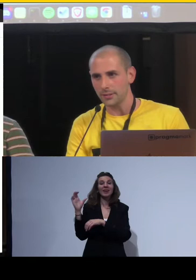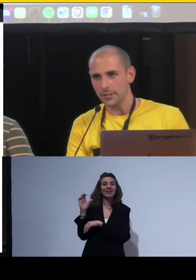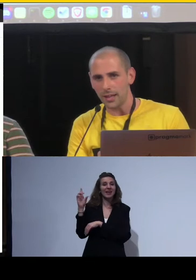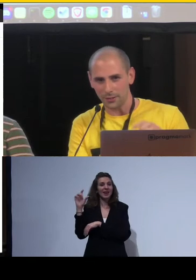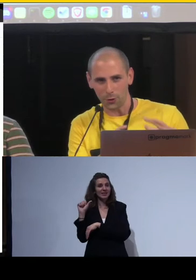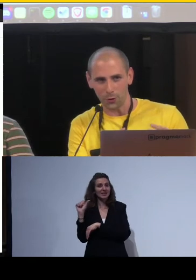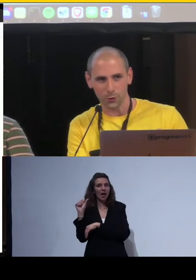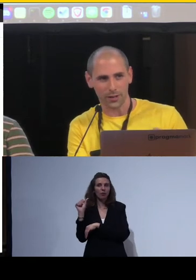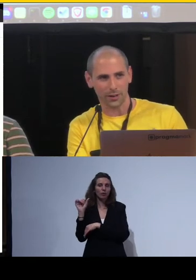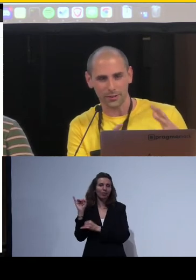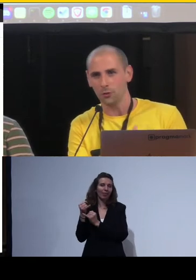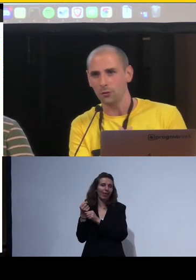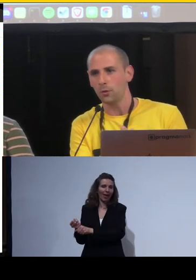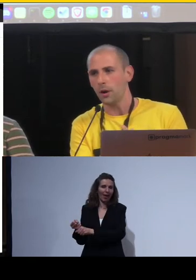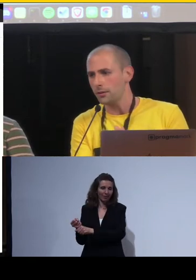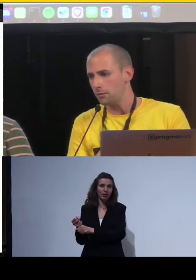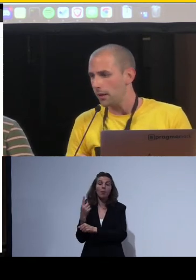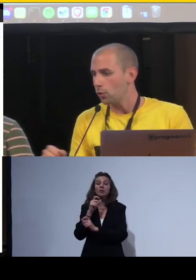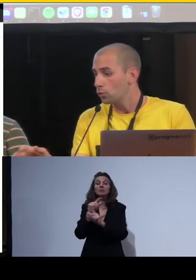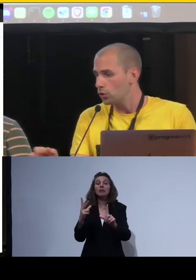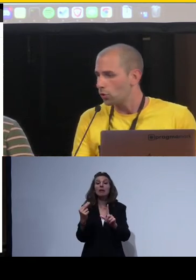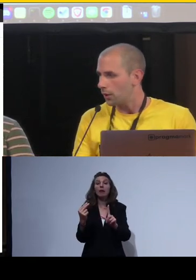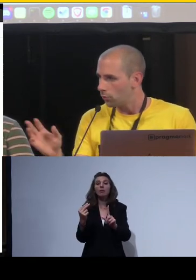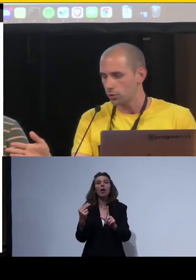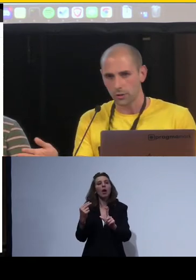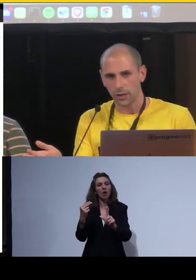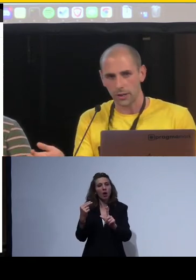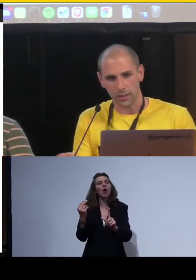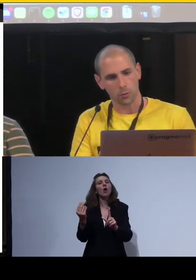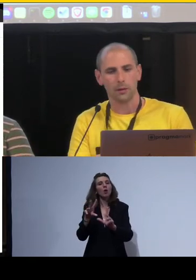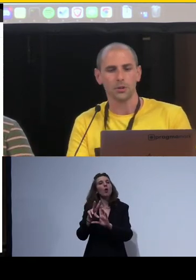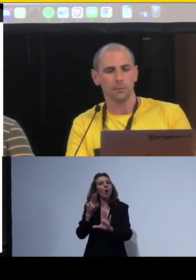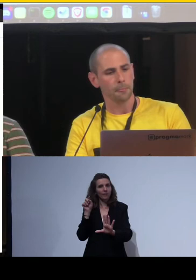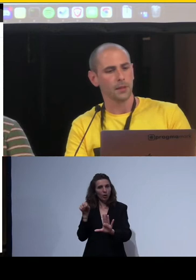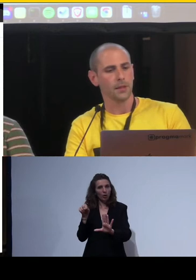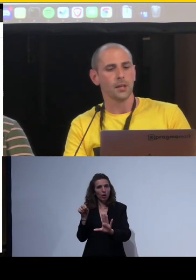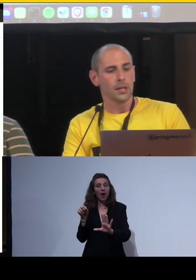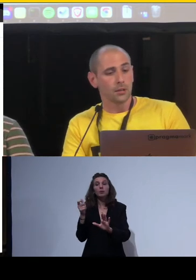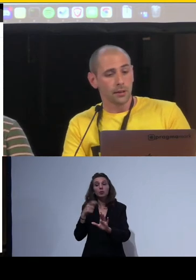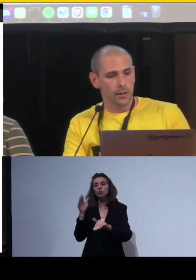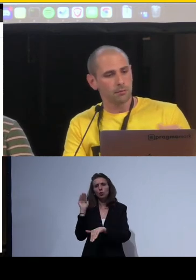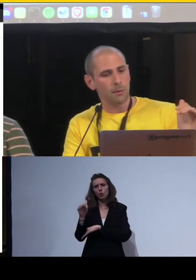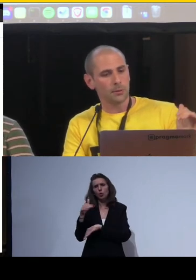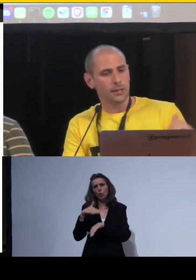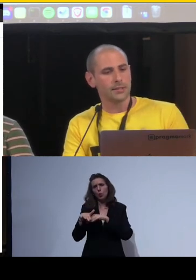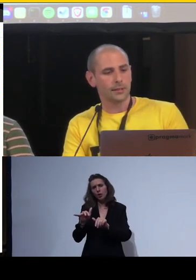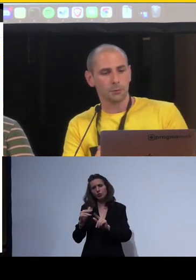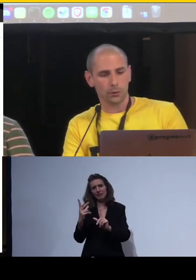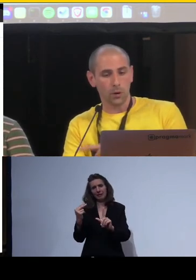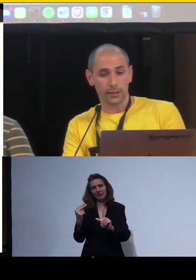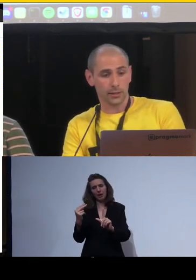effettivamente testati, quei loro screen reader configurati, e loro tutti i giorni usano screen reader per usare il PC, e li abbiamo